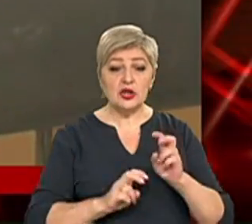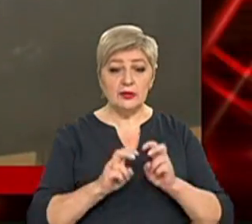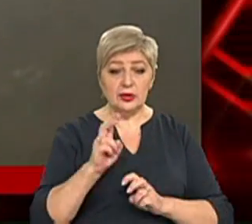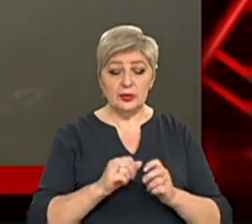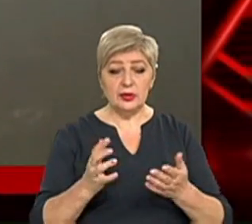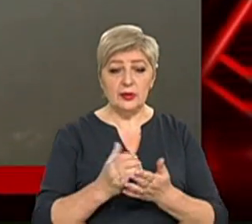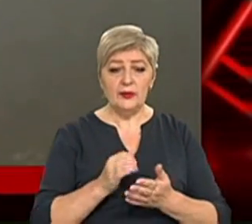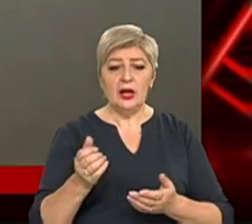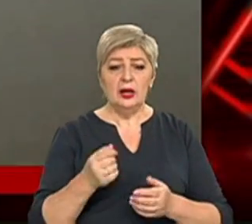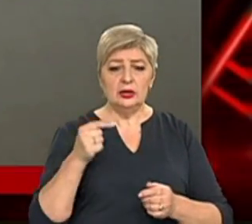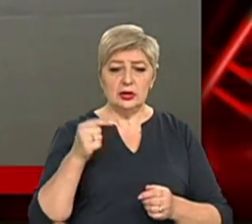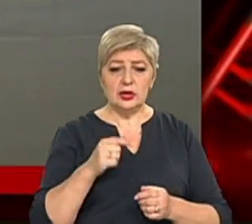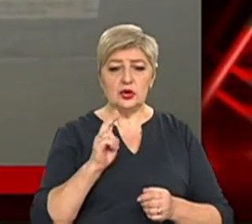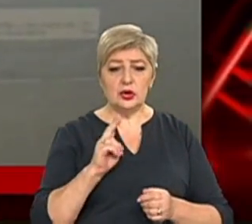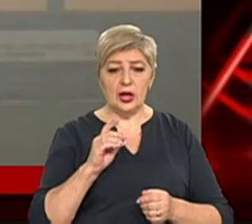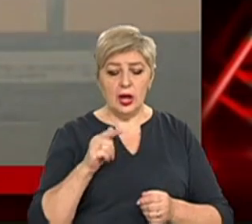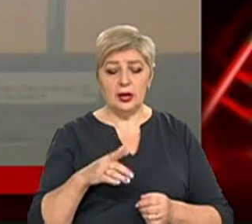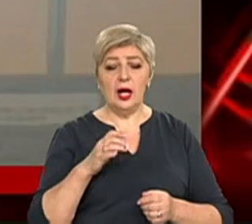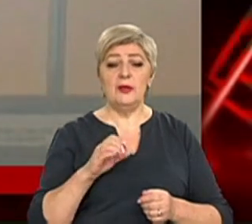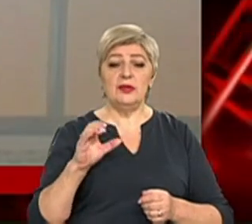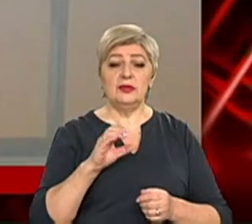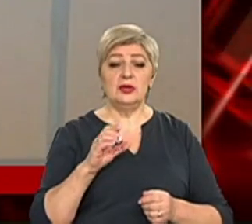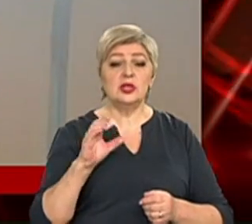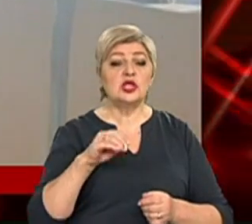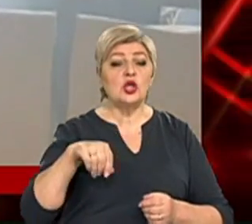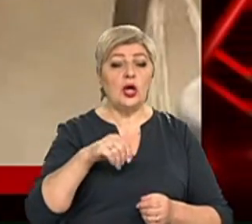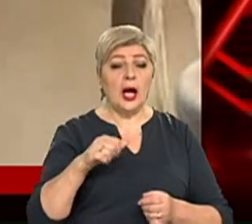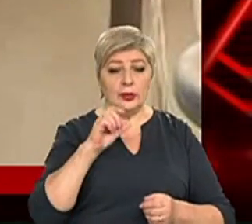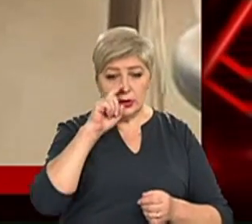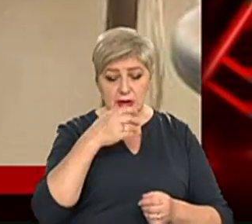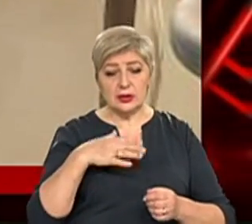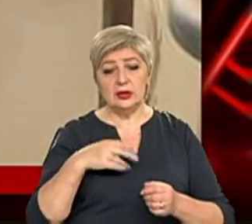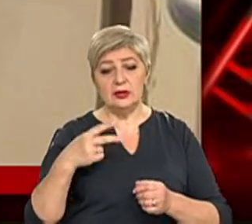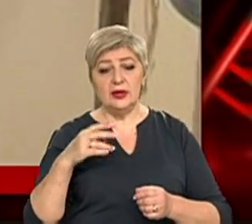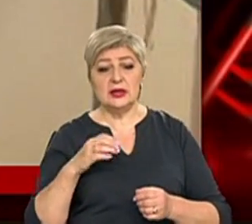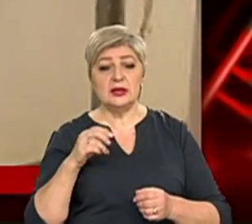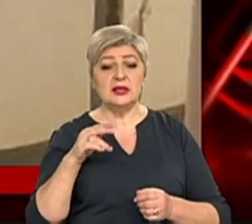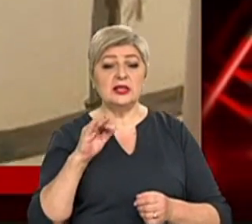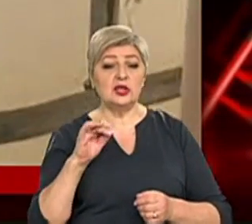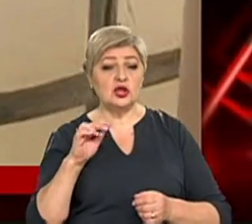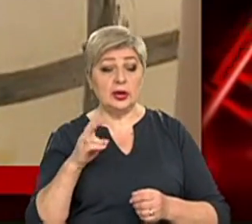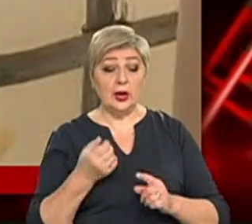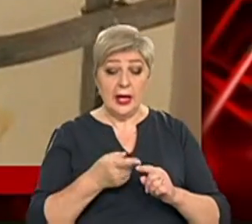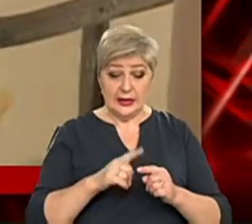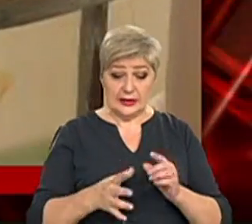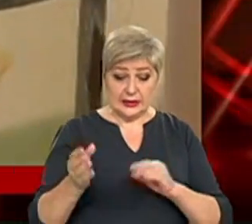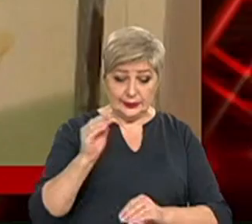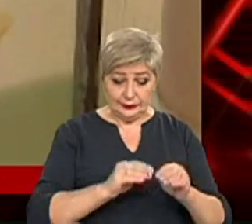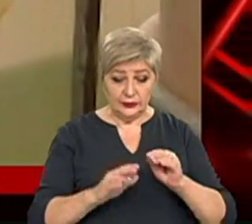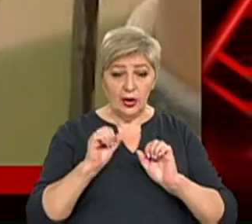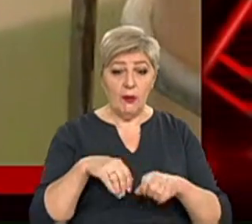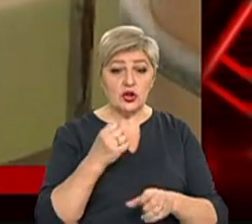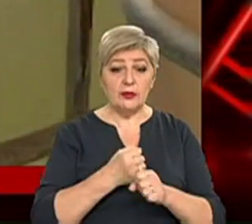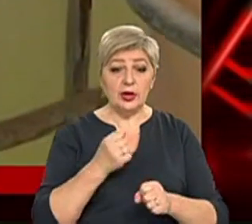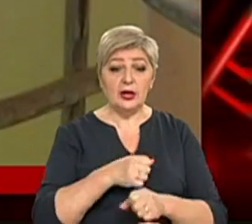кілограмів соляної кислоти і 20 сірчаної. Ці речовини є прикурсорами, з яких можуть виготовляти наркотики. Відкрито